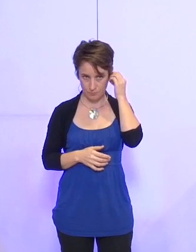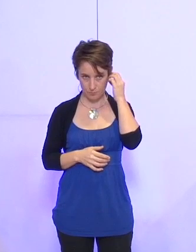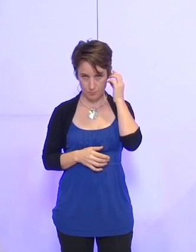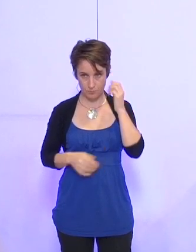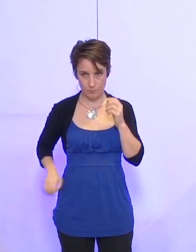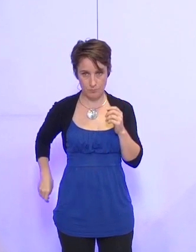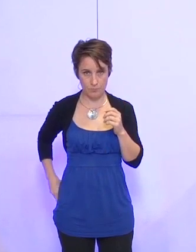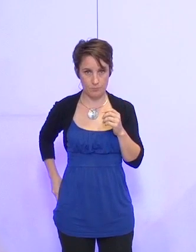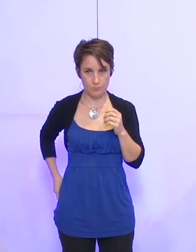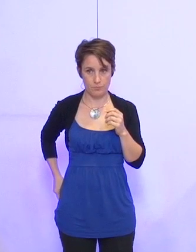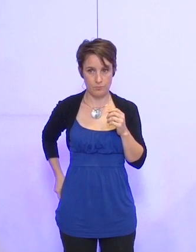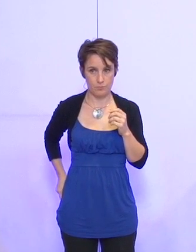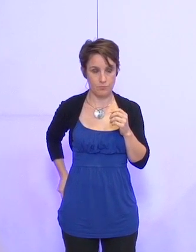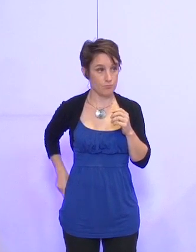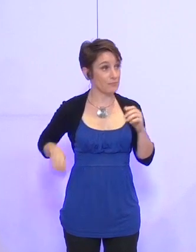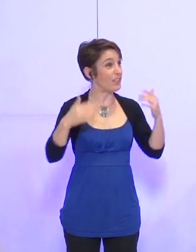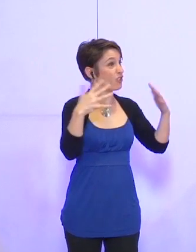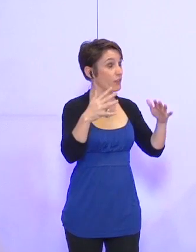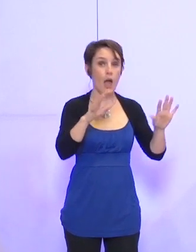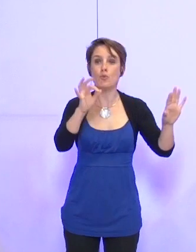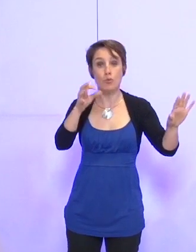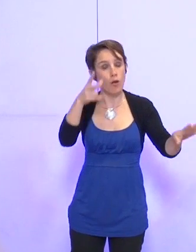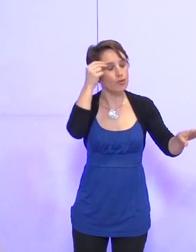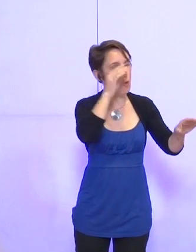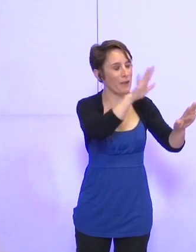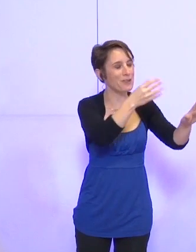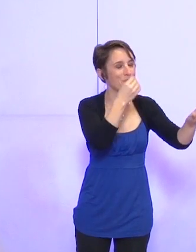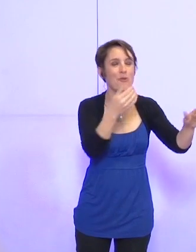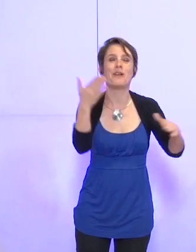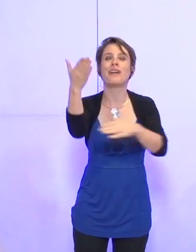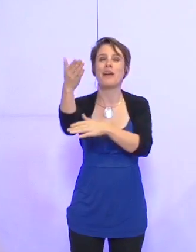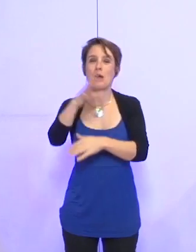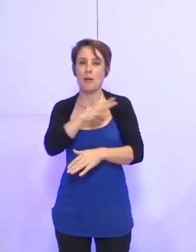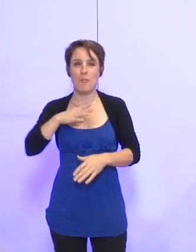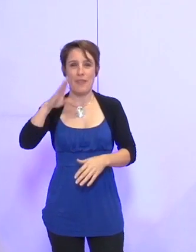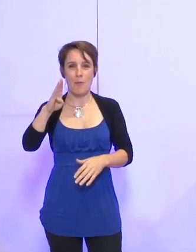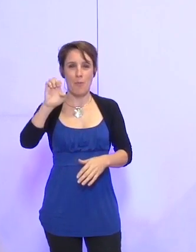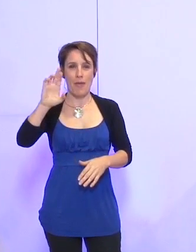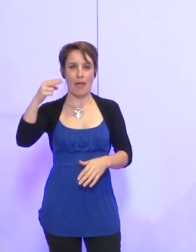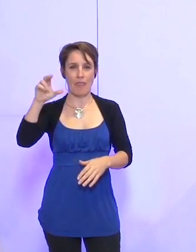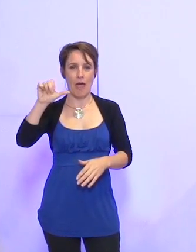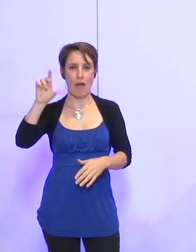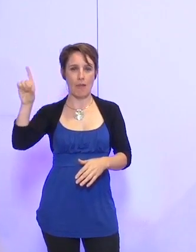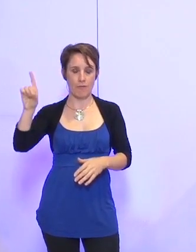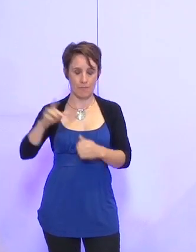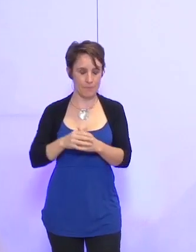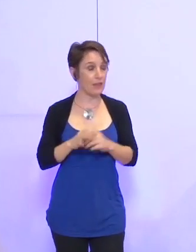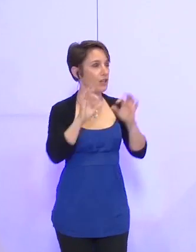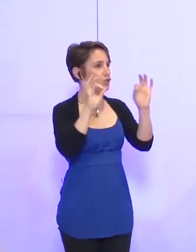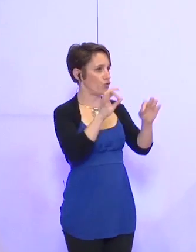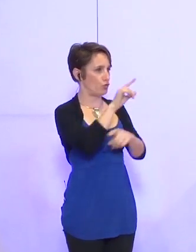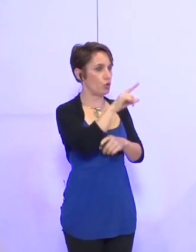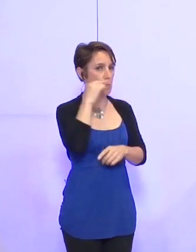J'ai fini. Madame. Oui,'entends. Madame Bernard. Merci. Merci. Effectivement, comme le dit M.